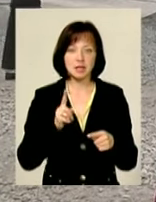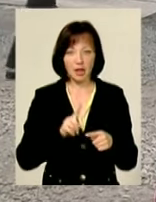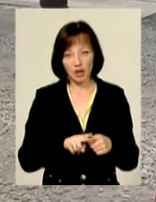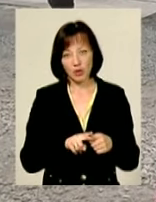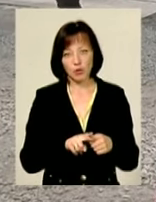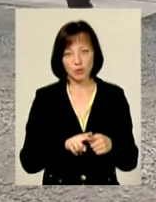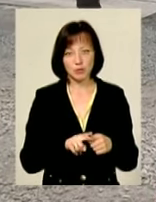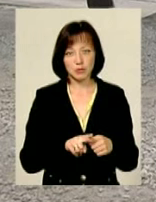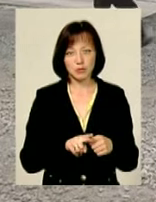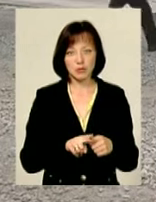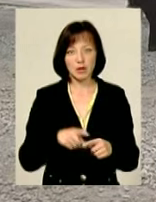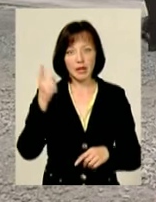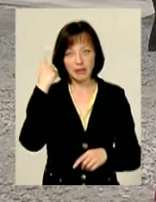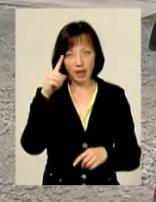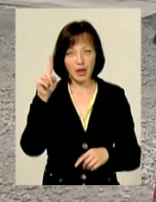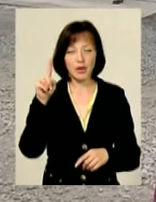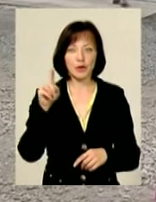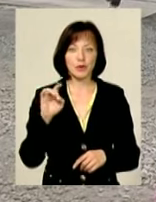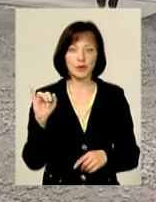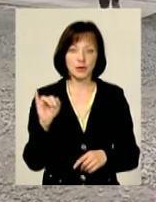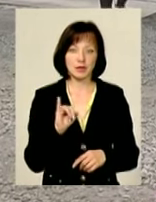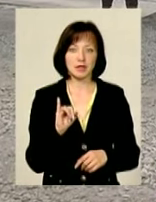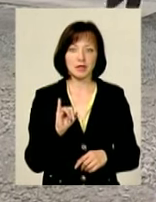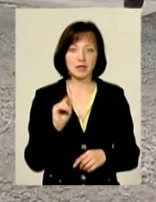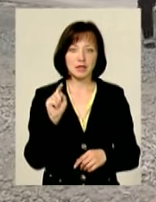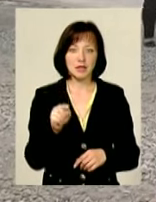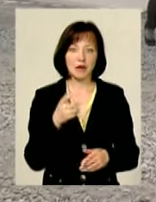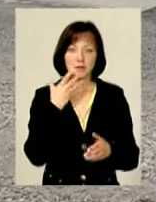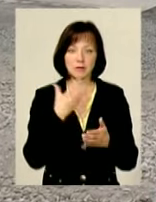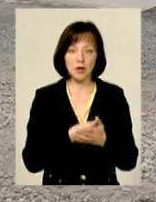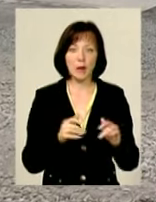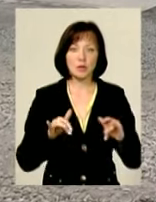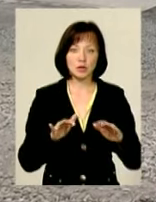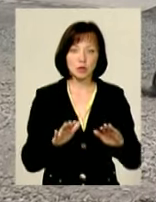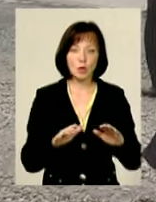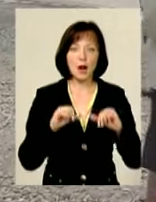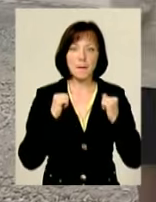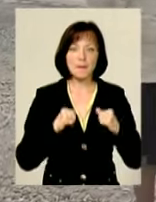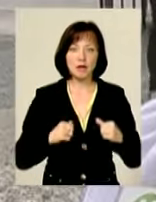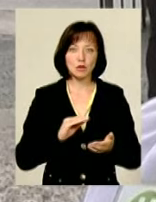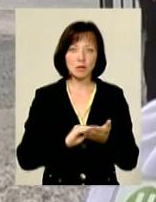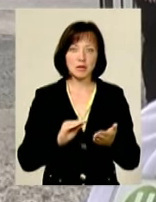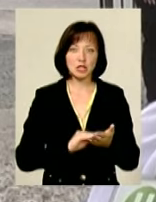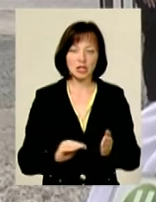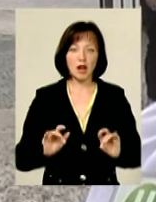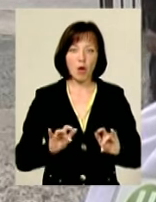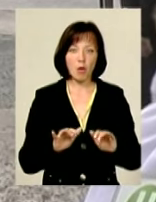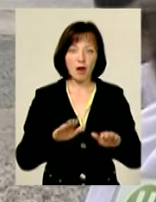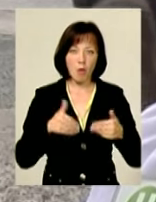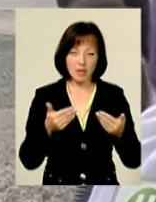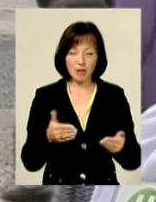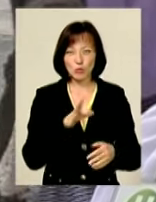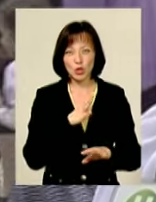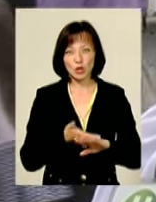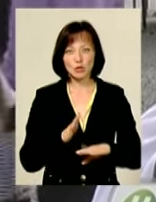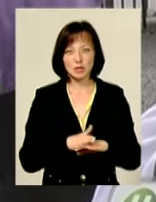ідеєю, там своя процедура, пастор пише рекомендацію. Були труднощі в тому,